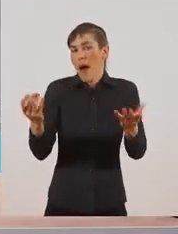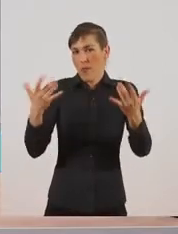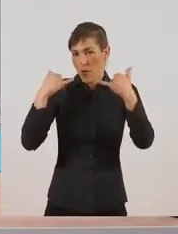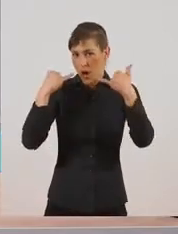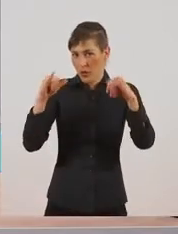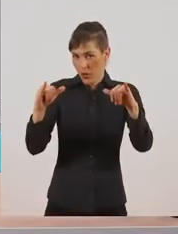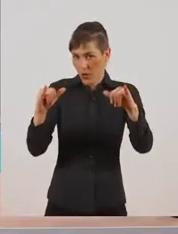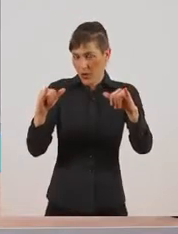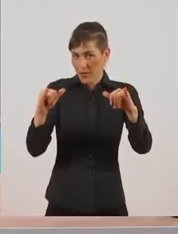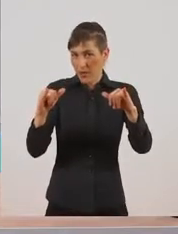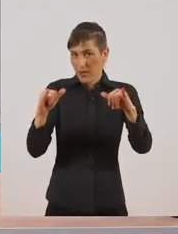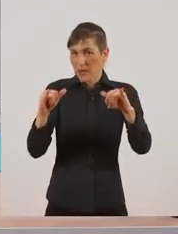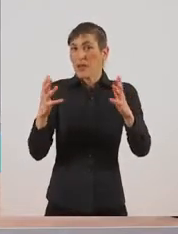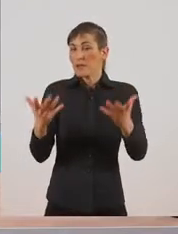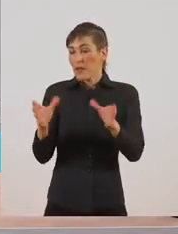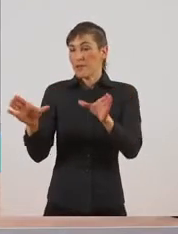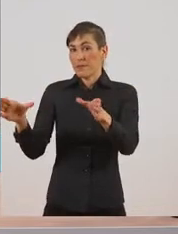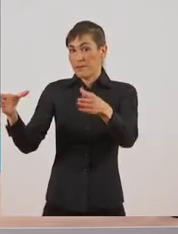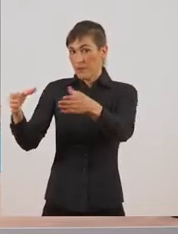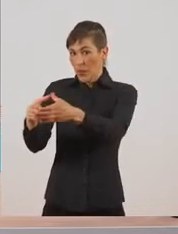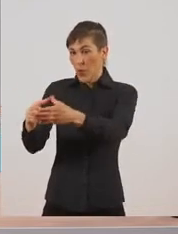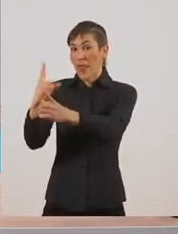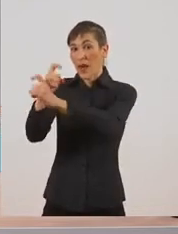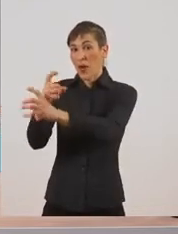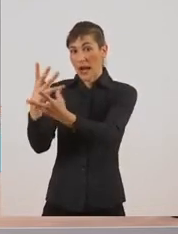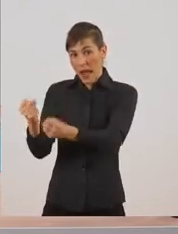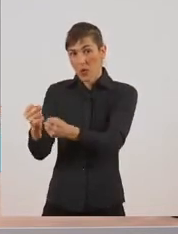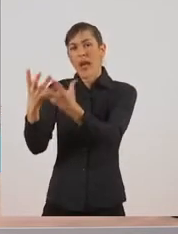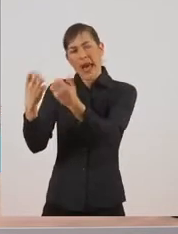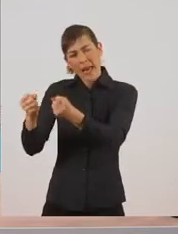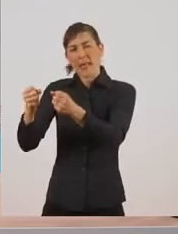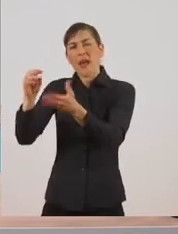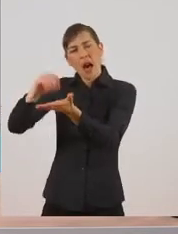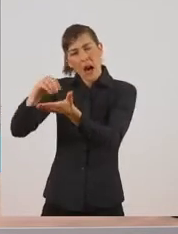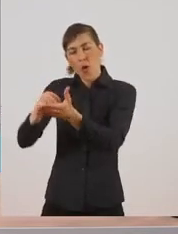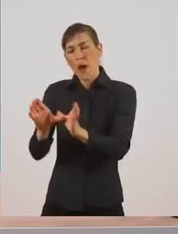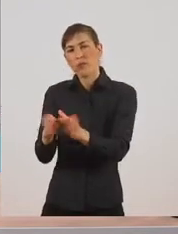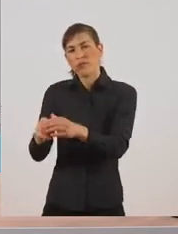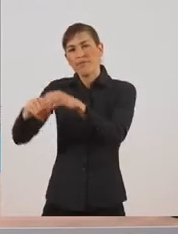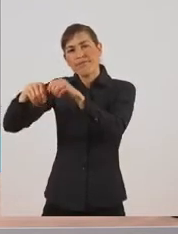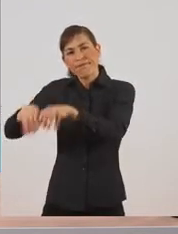σπονδυλωτά χωρίζονται σε υποκατηγορίες. Και τα ασπόνδυλα χωρίζονται σε υποκατηγορίες.